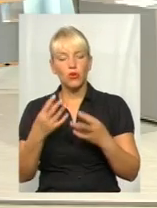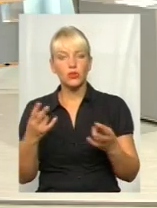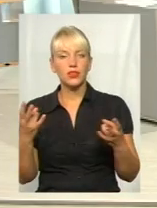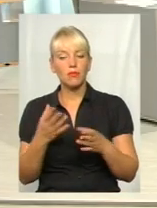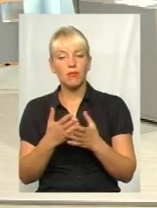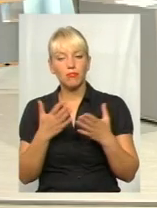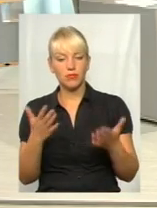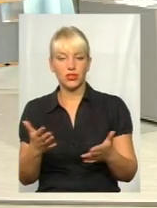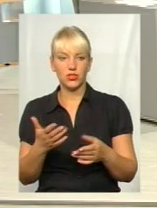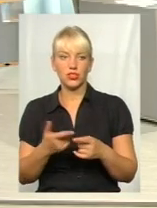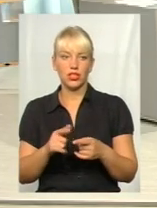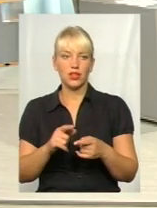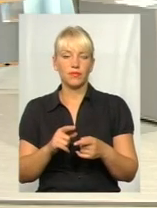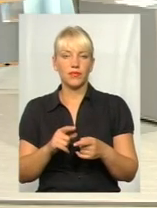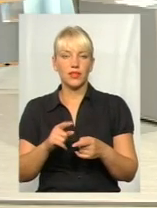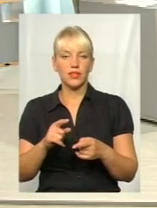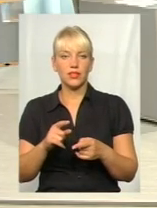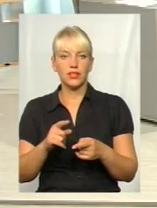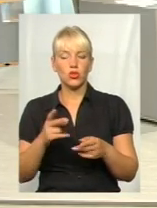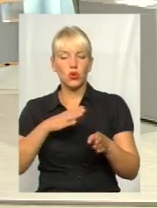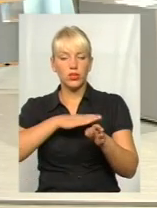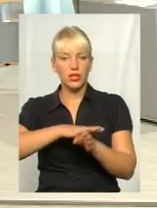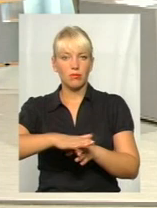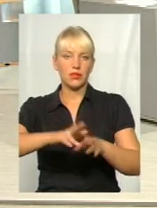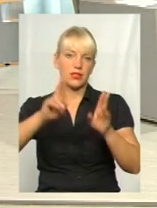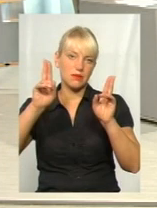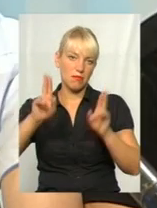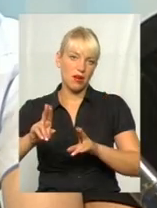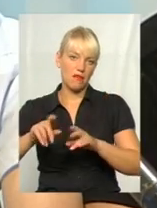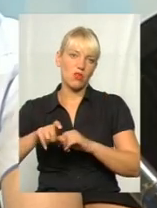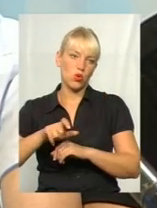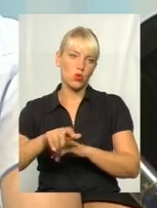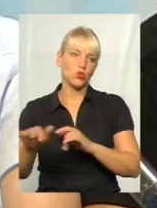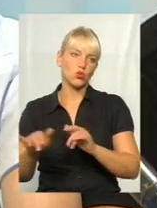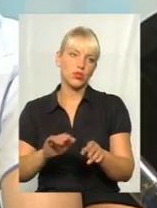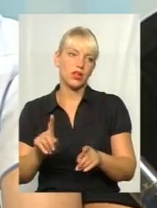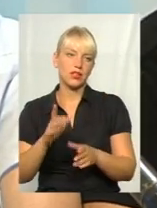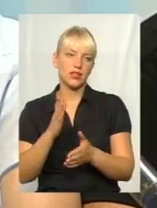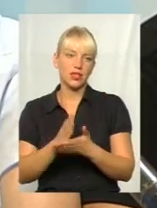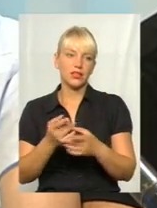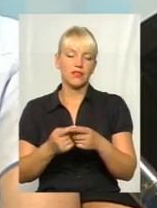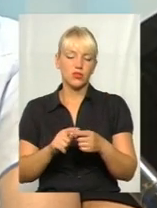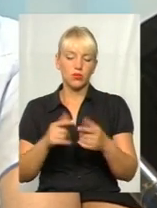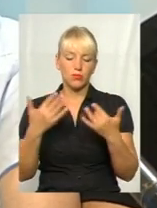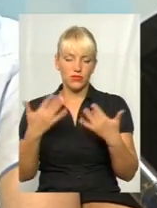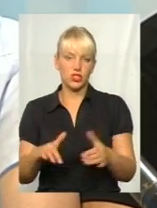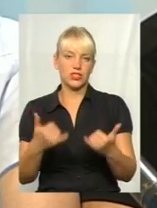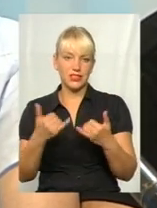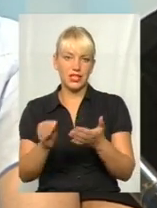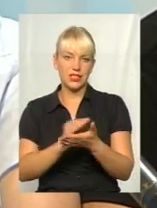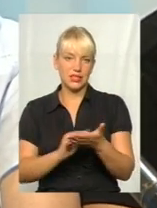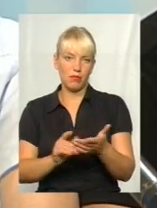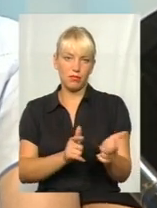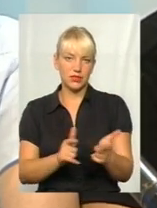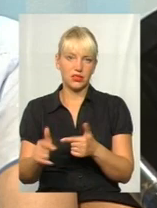на цьому, на початку свого виступу, що потрібно дотримуватись правил дорожнього руху, які є на даному етапі вже написані. Також